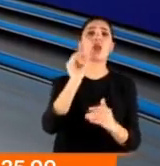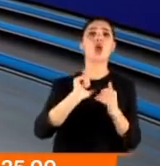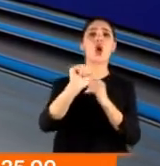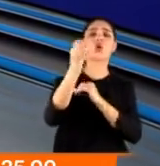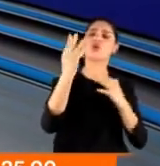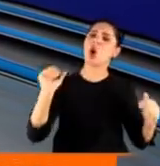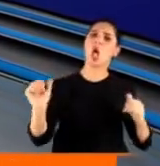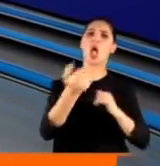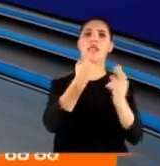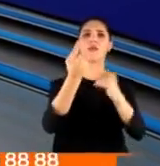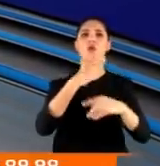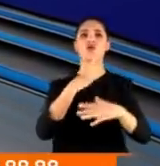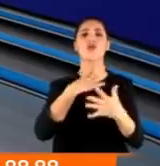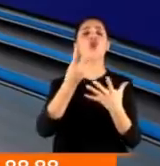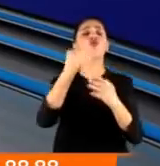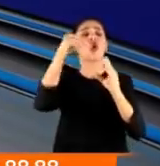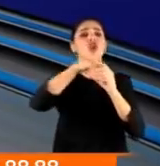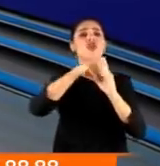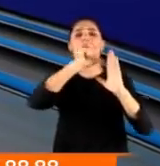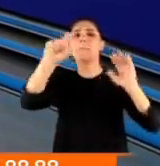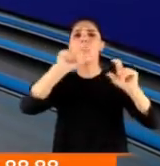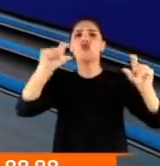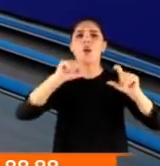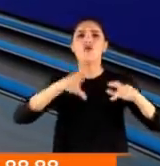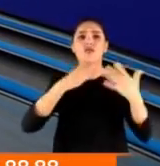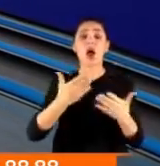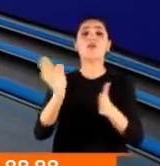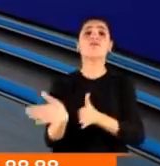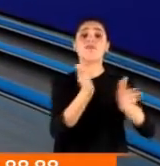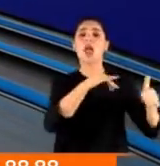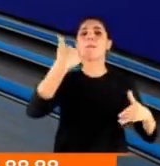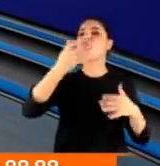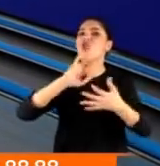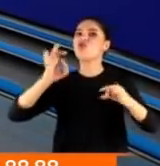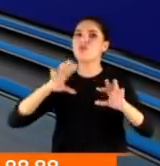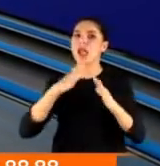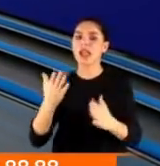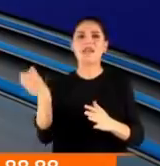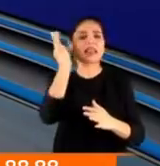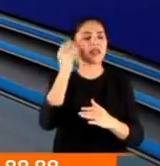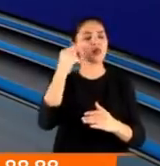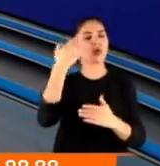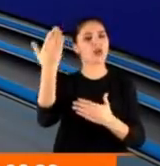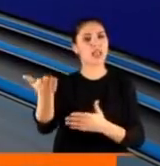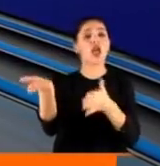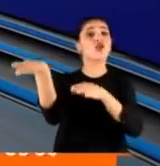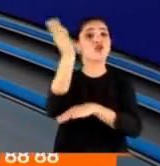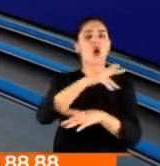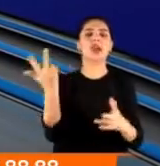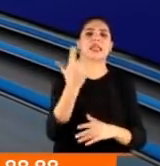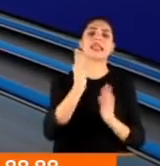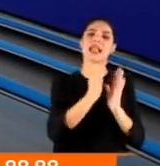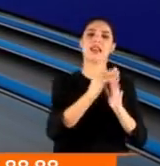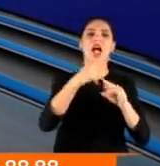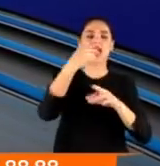kritik konuşması, içinde onlarca başlığın yer aldığı, bunların dışında başka sözleri de var tabii. Dinleyelim, izleyelim Erdoğan'ı ardından hızla devam